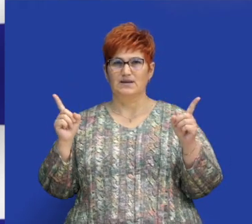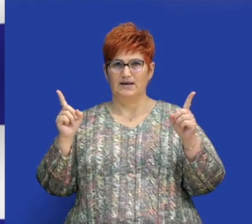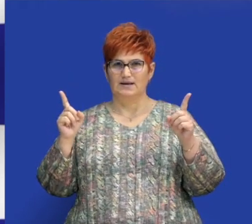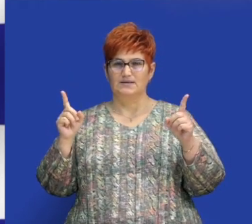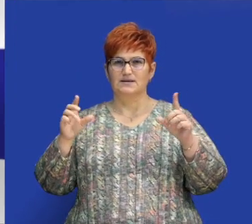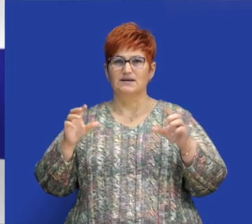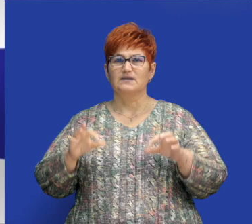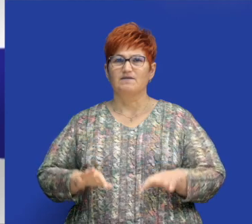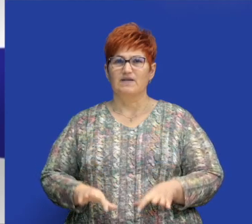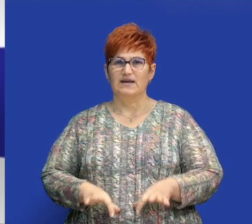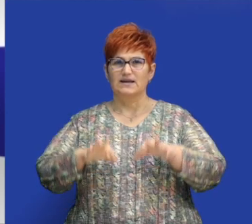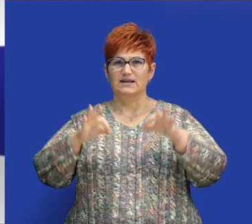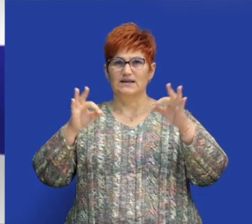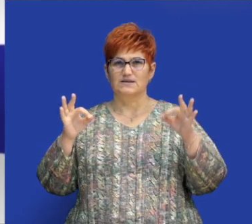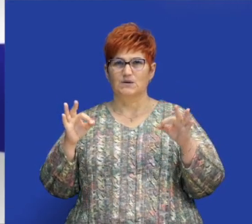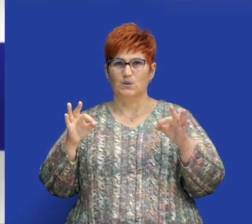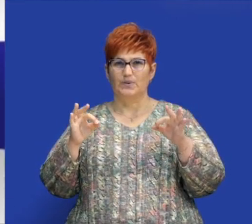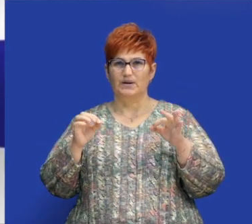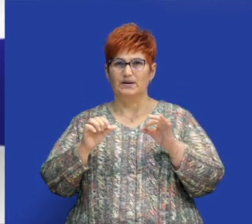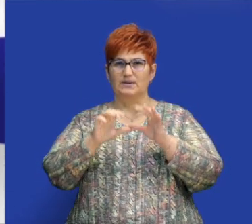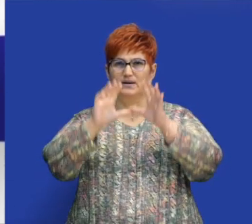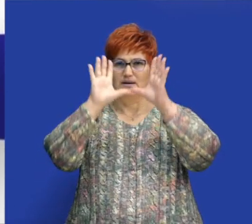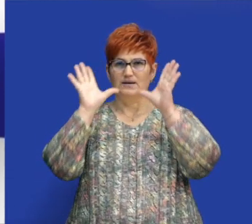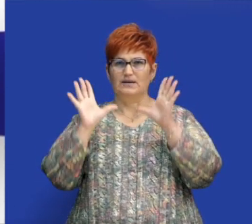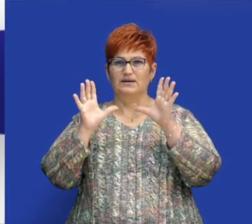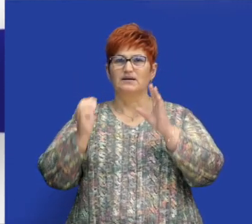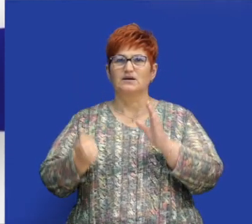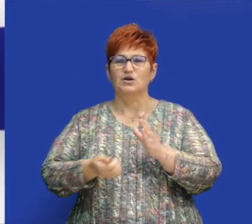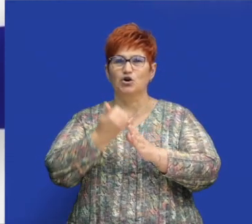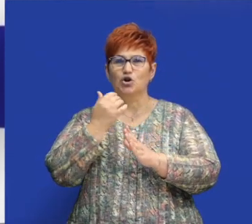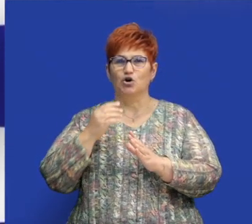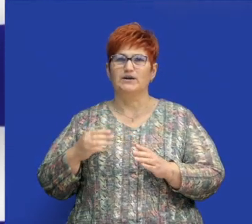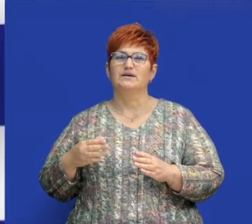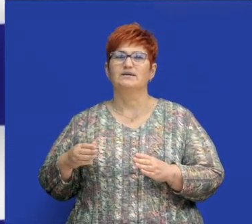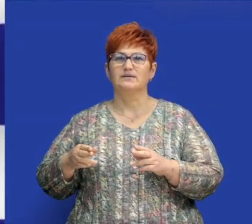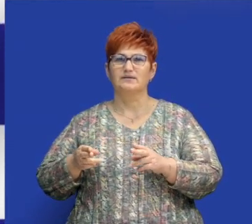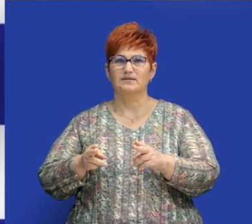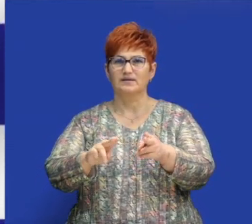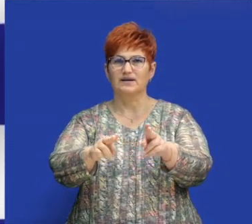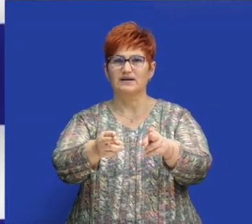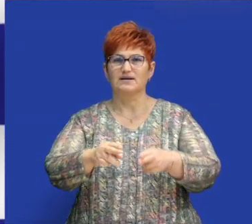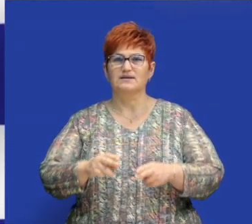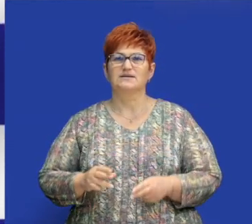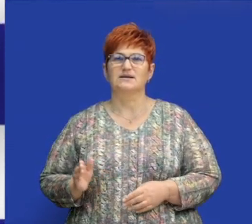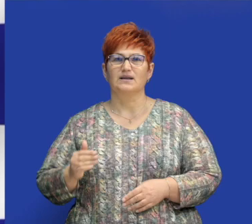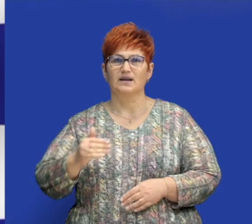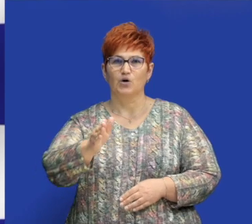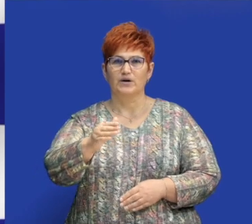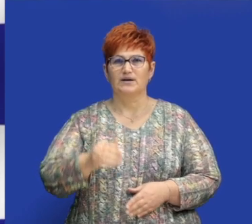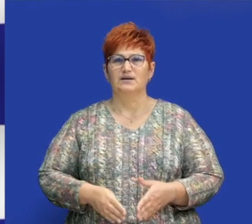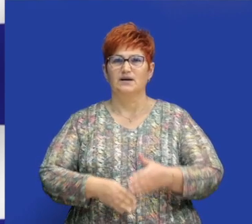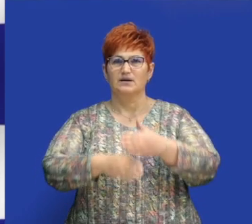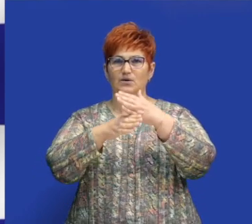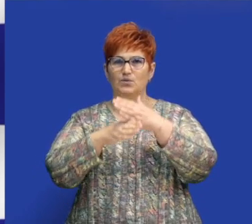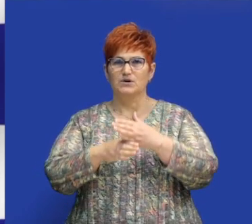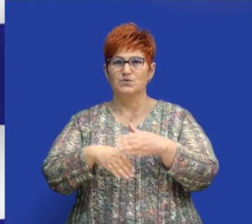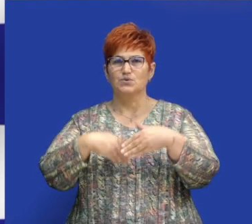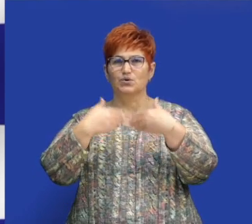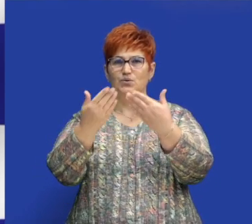Van olyan mondás is róluk, amely szerint nem volna kezük, megnémolnának. Hivatalos nyelv a görög.